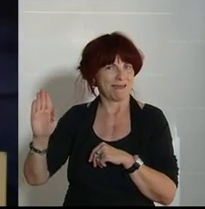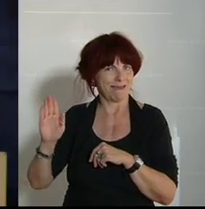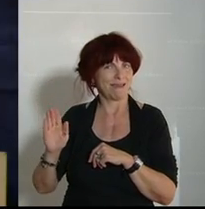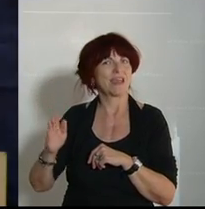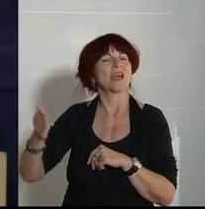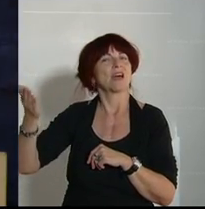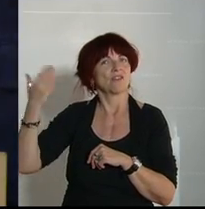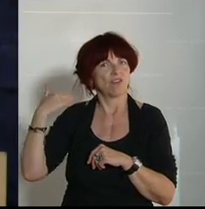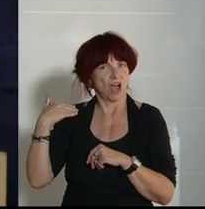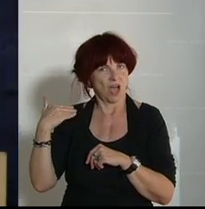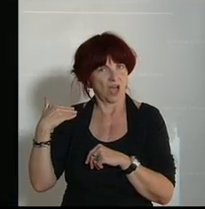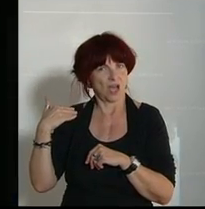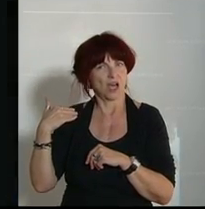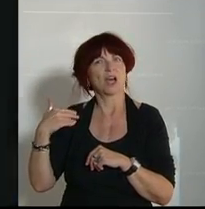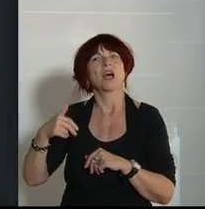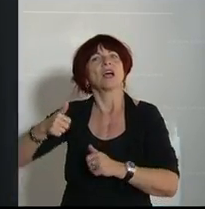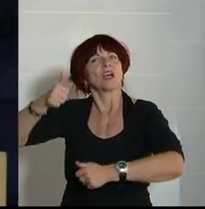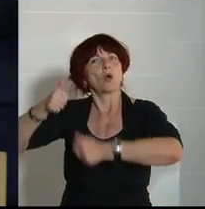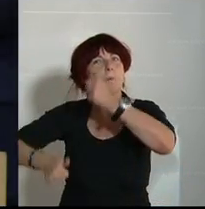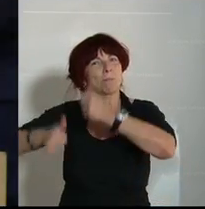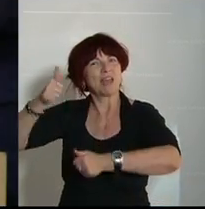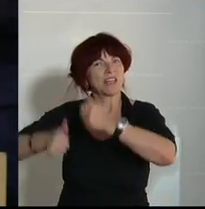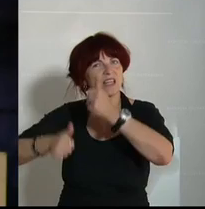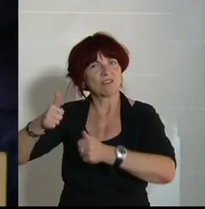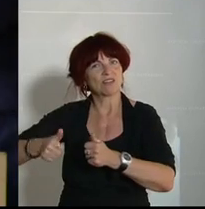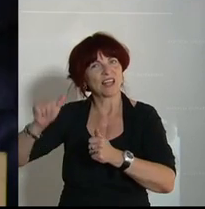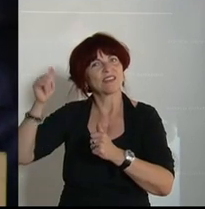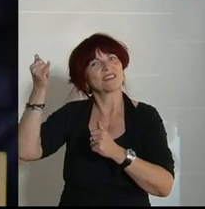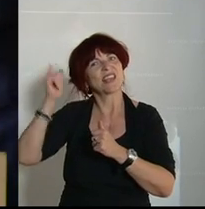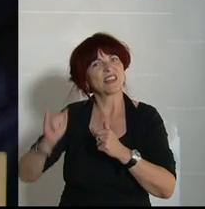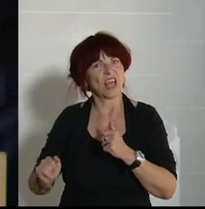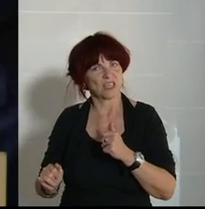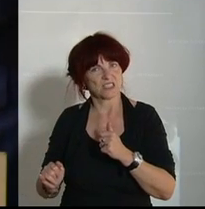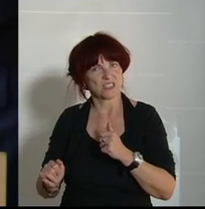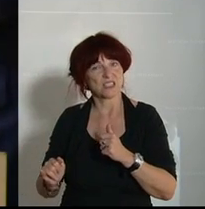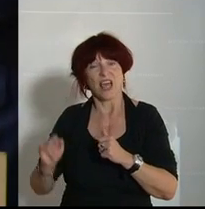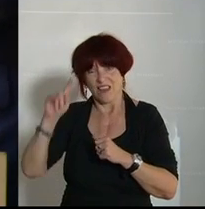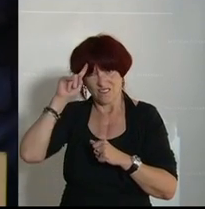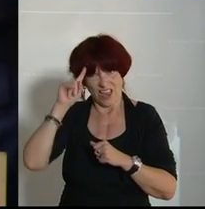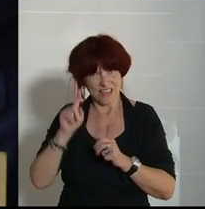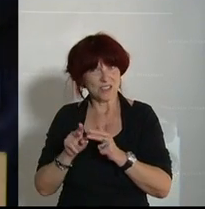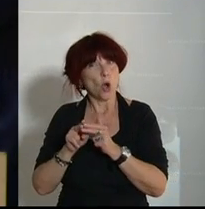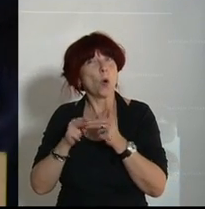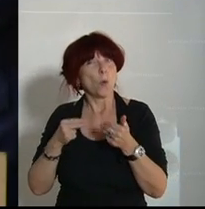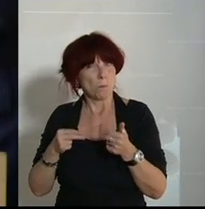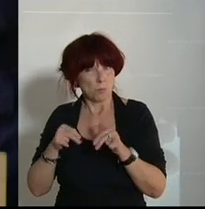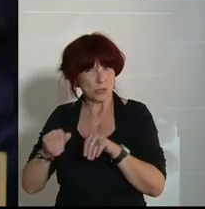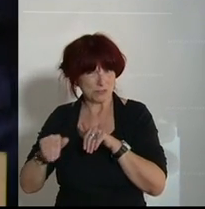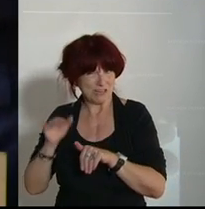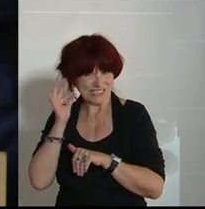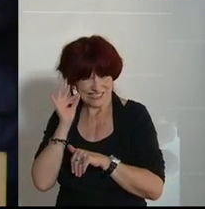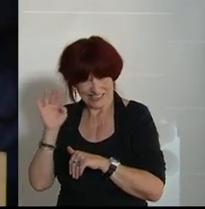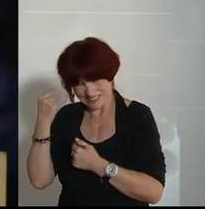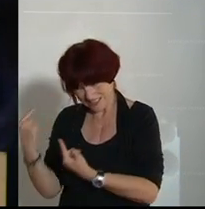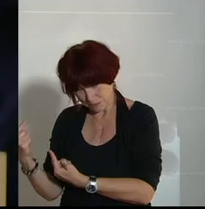gemacht, IMD Competitiveness Index, wissen Sie, Frau Bundesministerin, wie viele europäische Länder, nicht nur EU